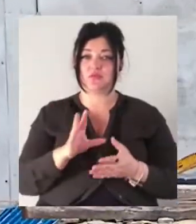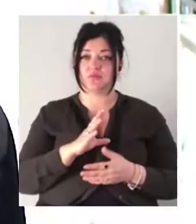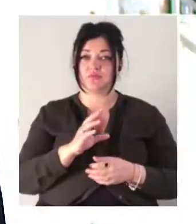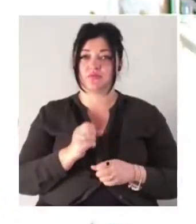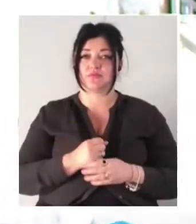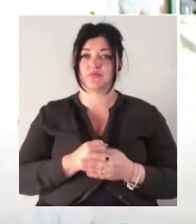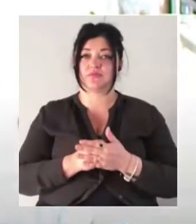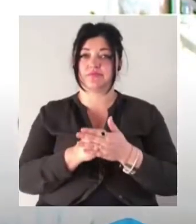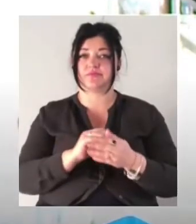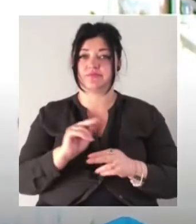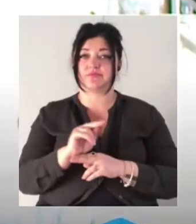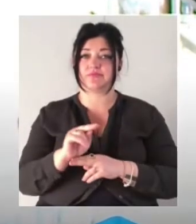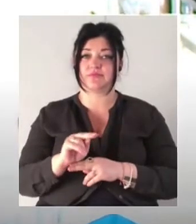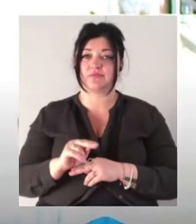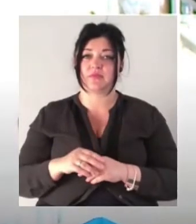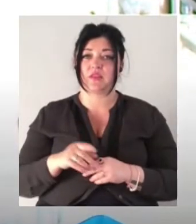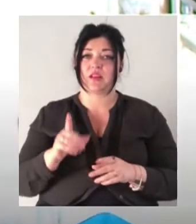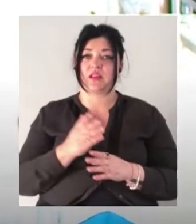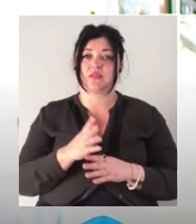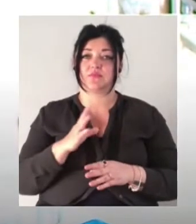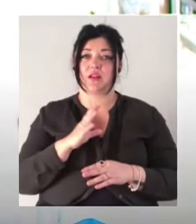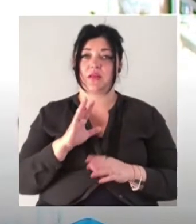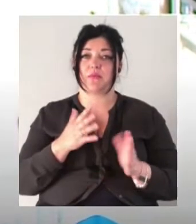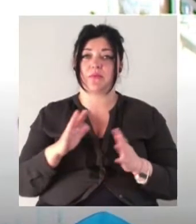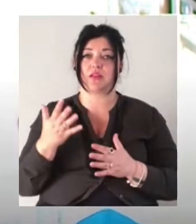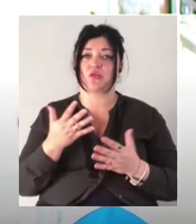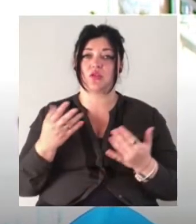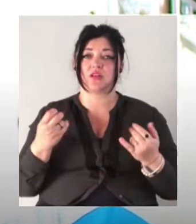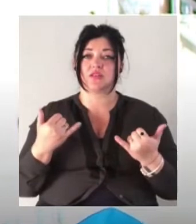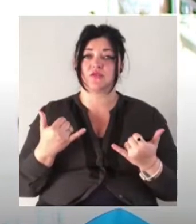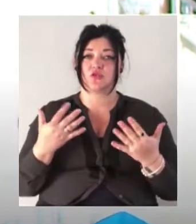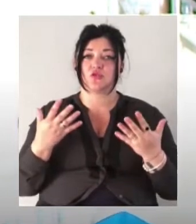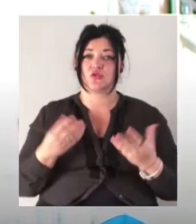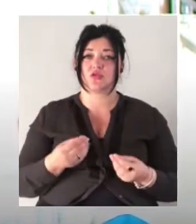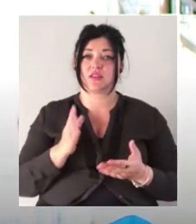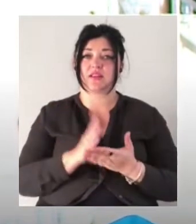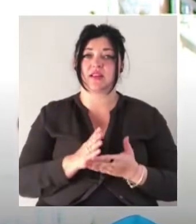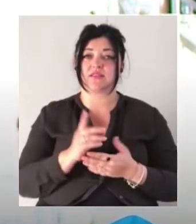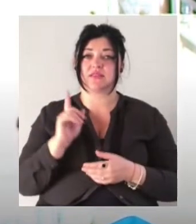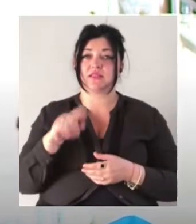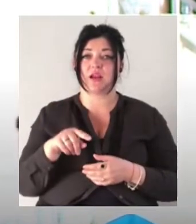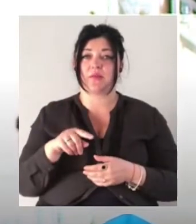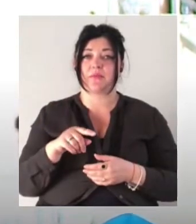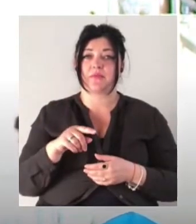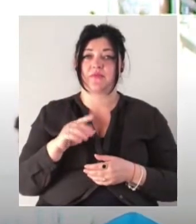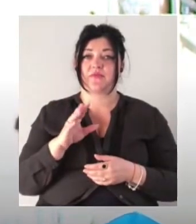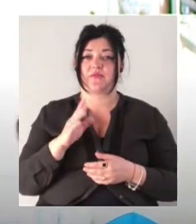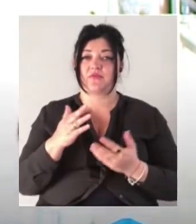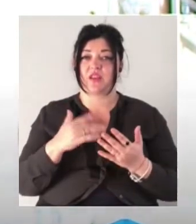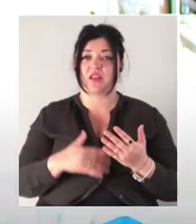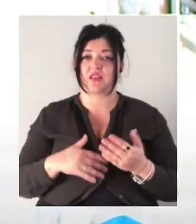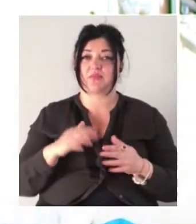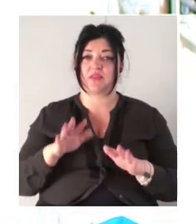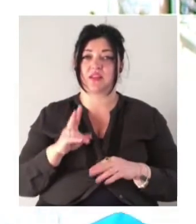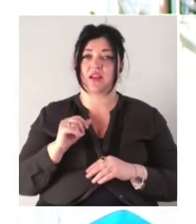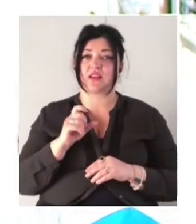Сандул. Та полізневі моменти, які на сьогоднішній день є в ряде місць, вони на естакаду